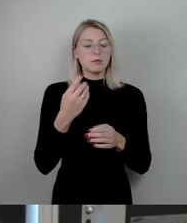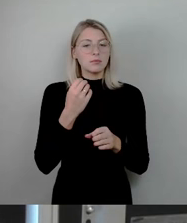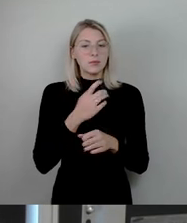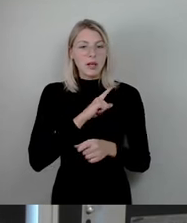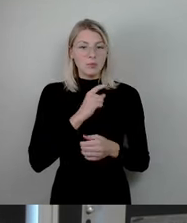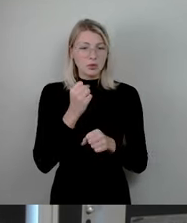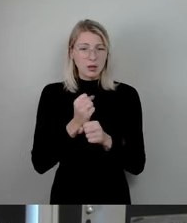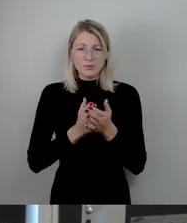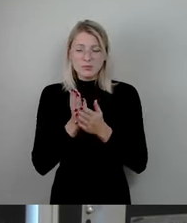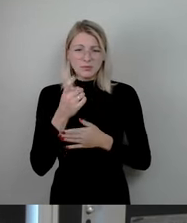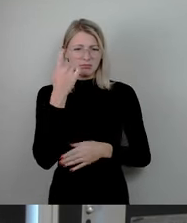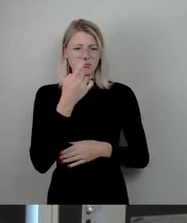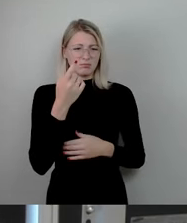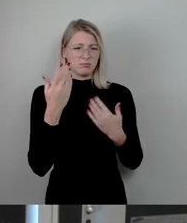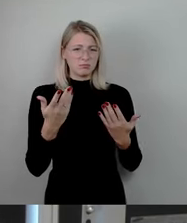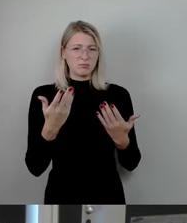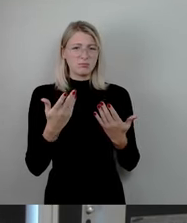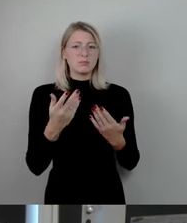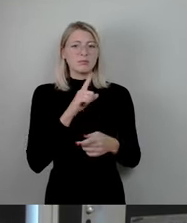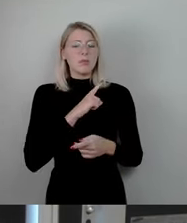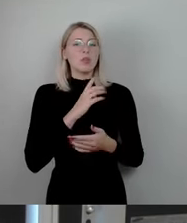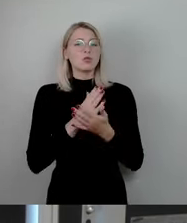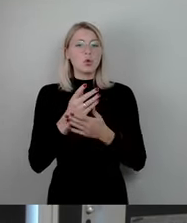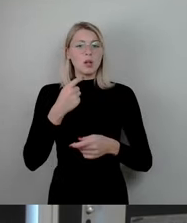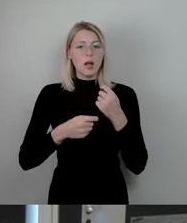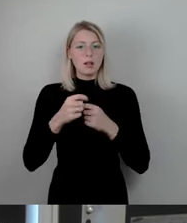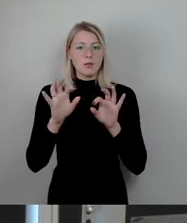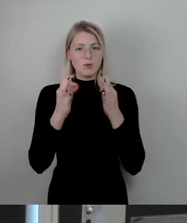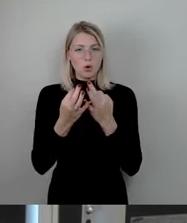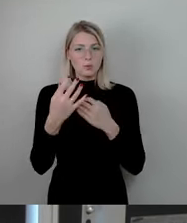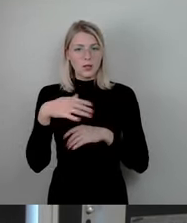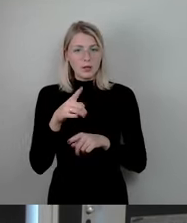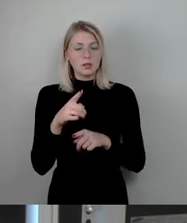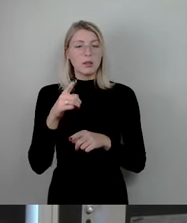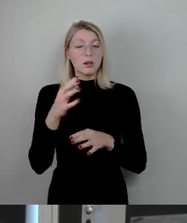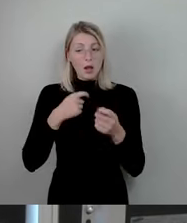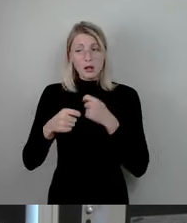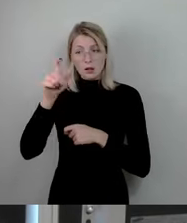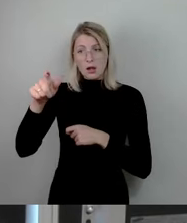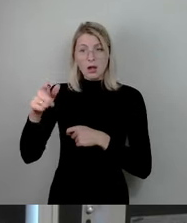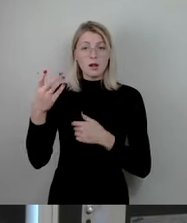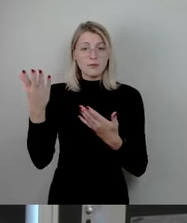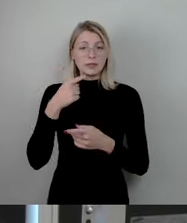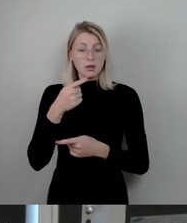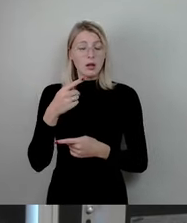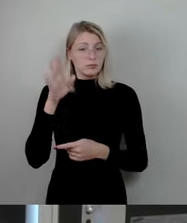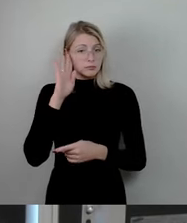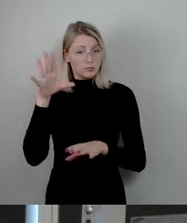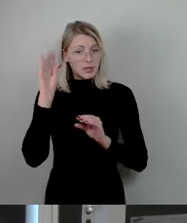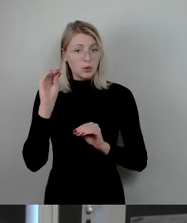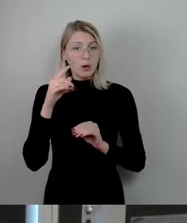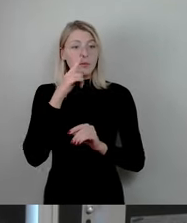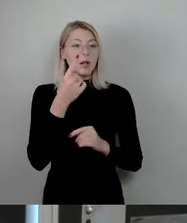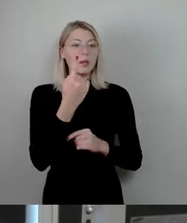sagen, ich war diesmal beim Händlerforum, habe es mir angehört, oder ich hoffe, was die Händler da sagen. Also, wenn ich irgendwo eine Ladenstraße habe,